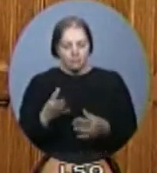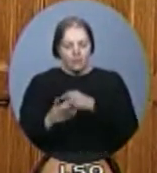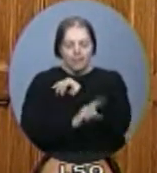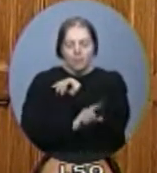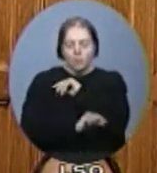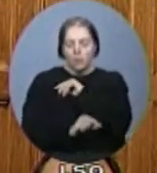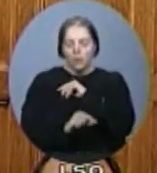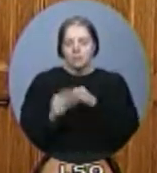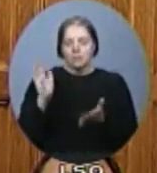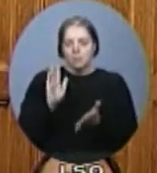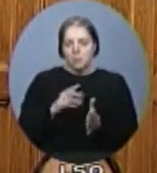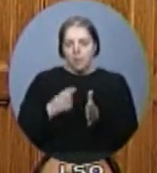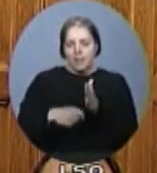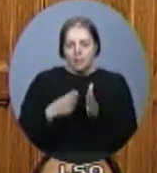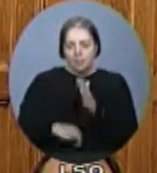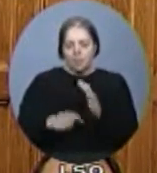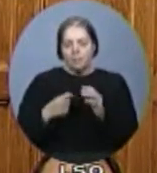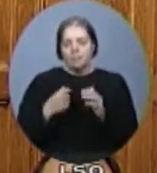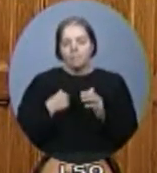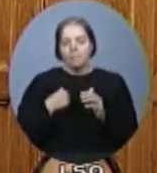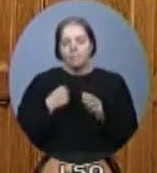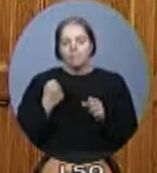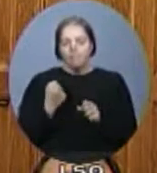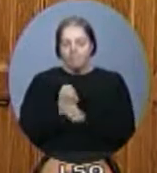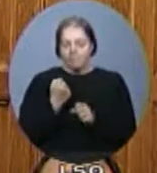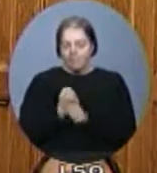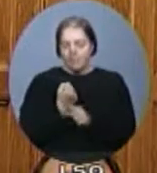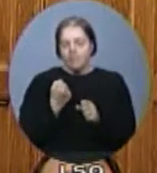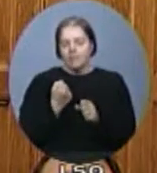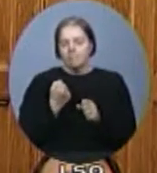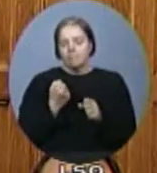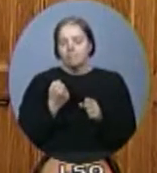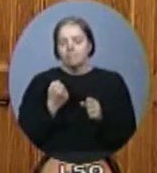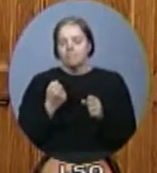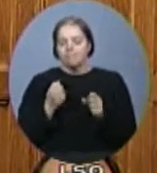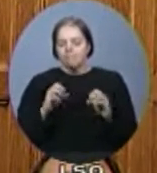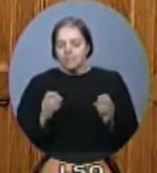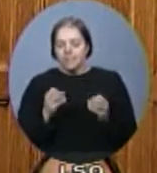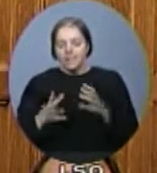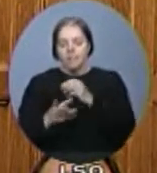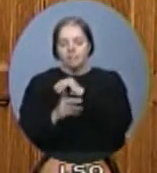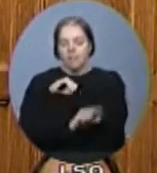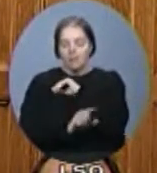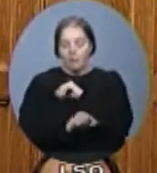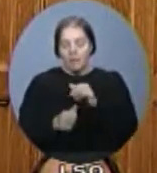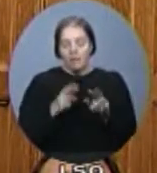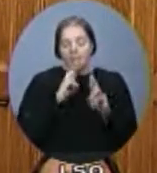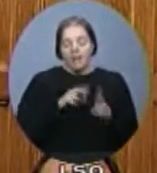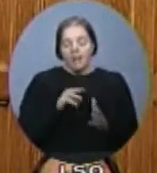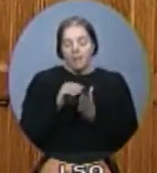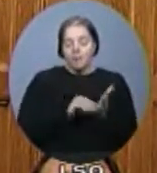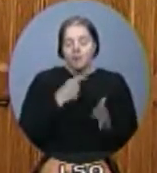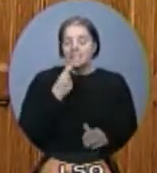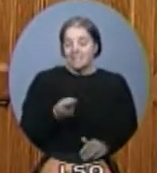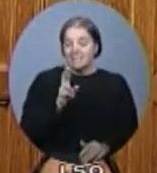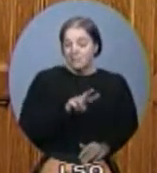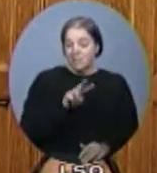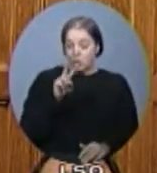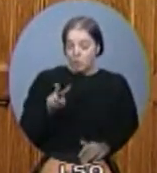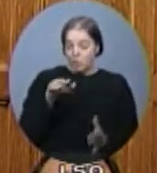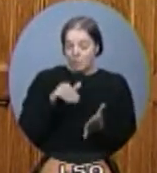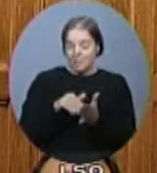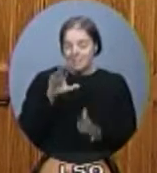impôts et en construisant des rapports créateurs d'emplois. Selon le rapport, plus de 22 500